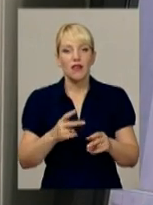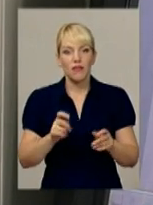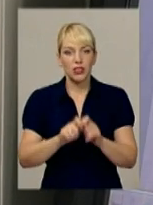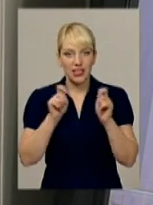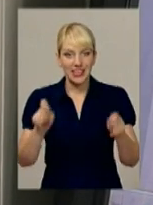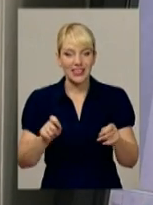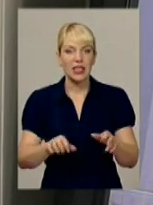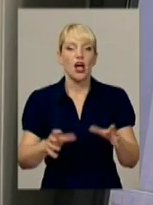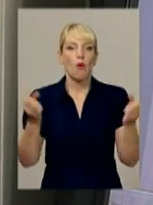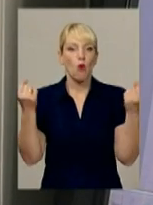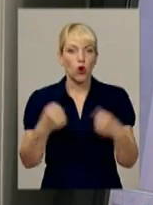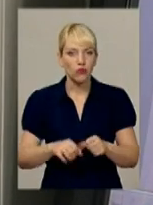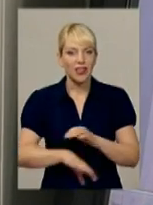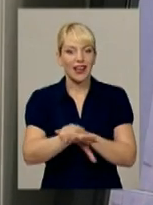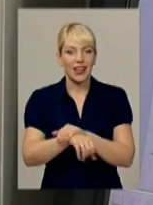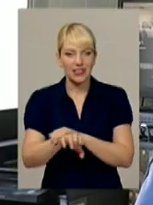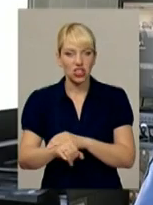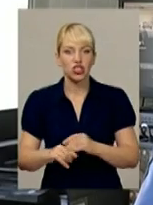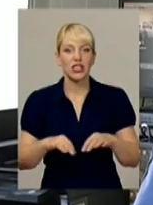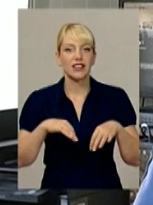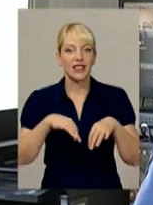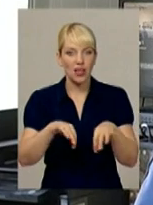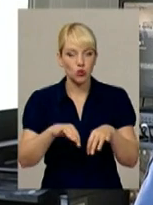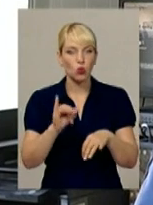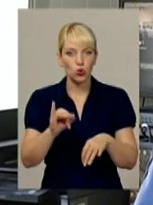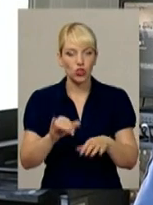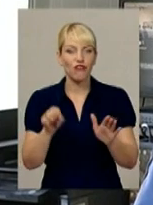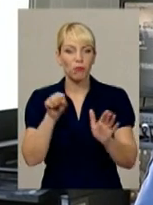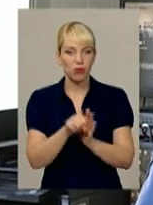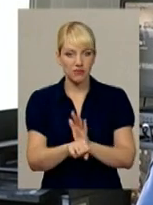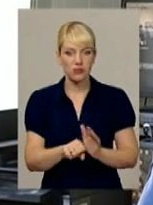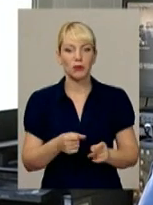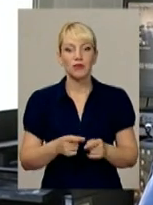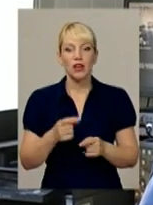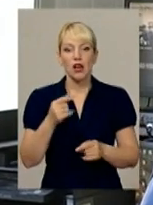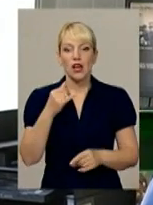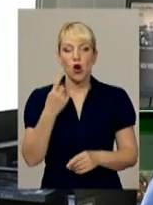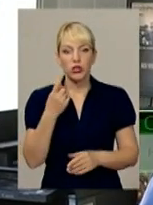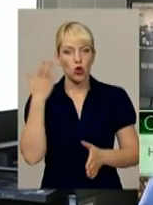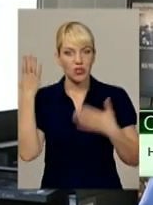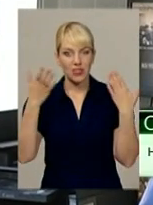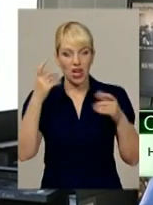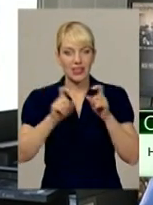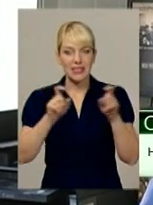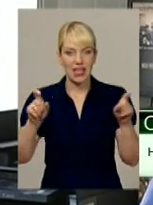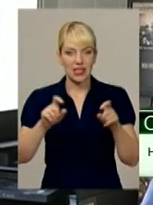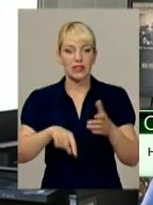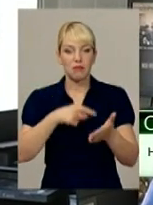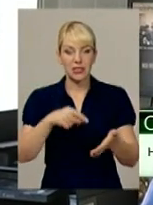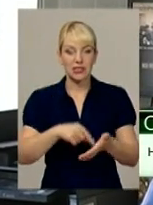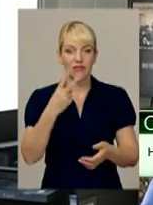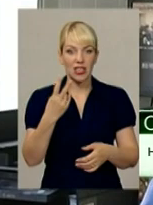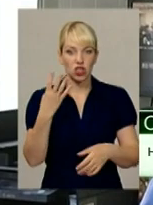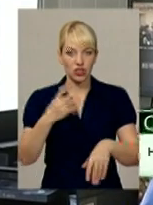крадіжки, автотранспорту та навіть вбивство. Біля одного з розважальних закладів міста, в